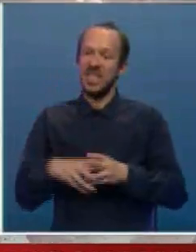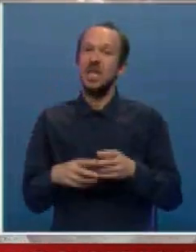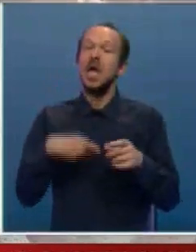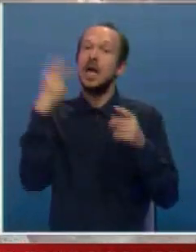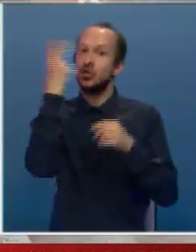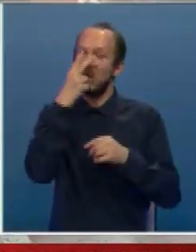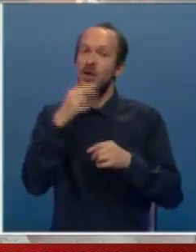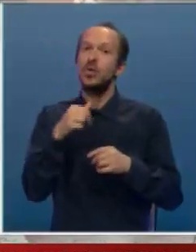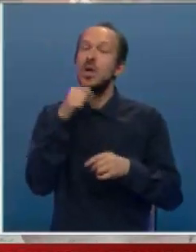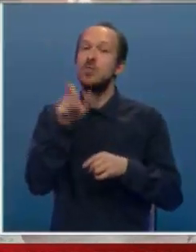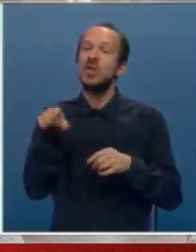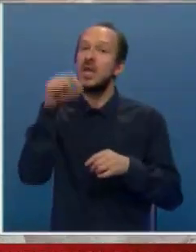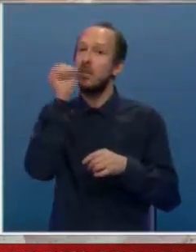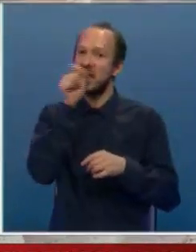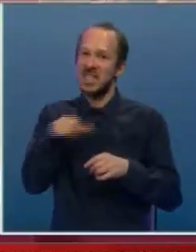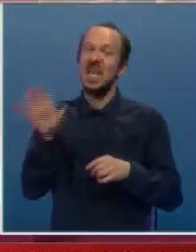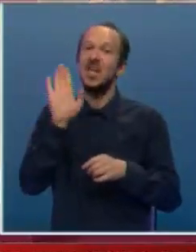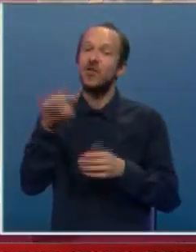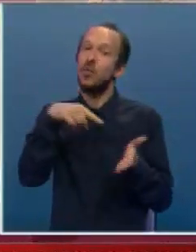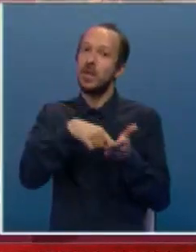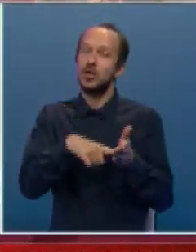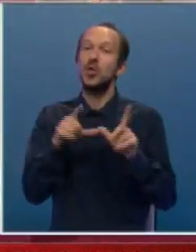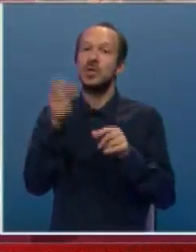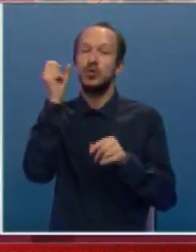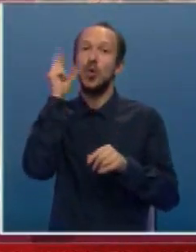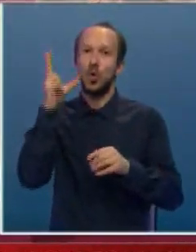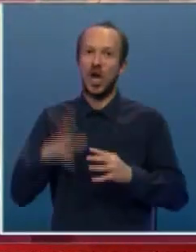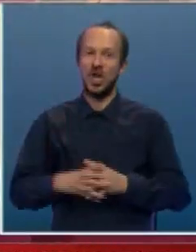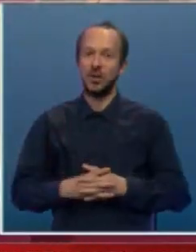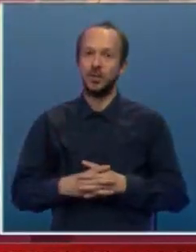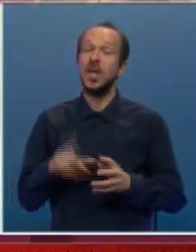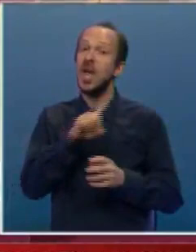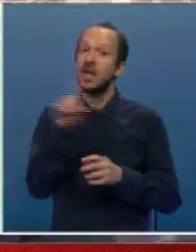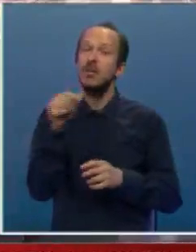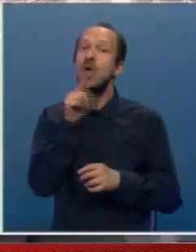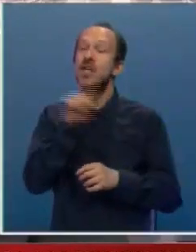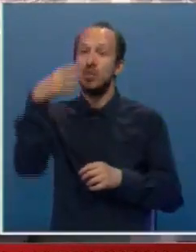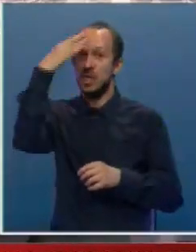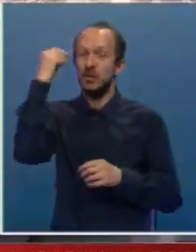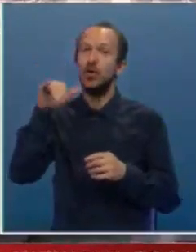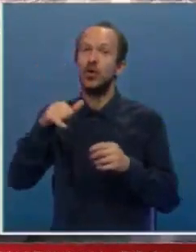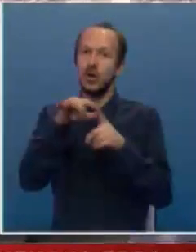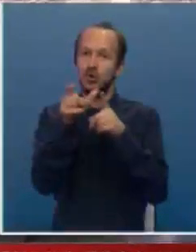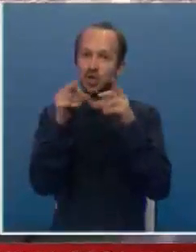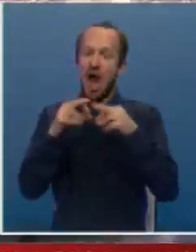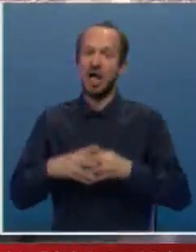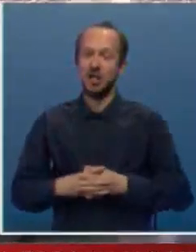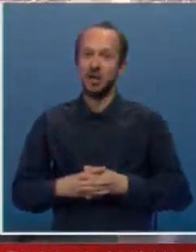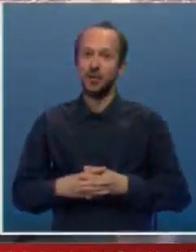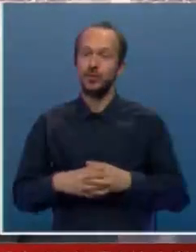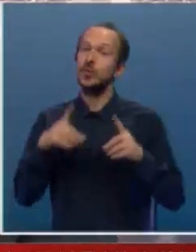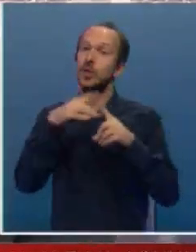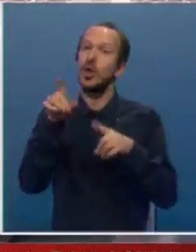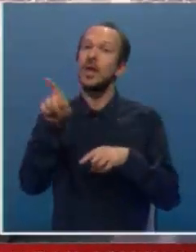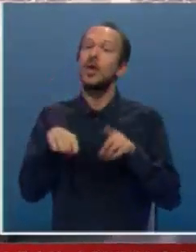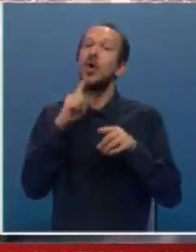razumijevanju pojedinih pjesnika i njihovom mjestu u srpskoj kulturi. Ne smijemo i nećemo da zaboravimo Jovana Dučića, to je